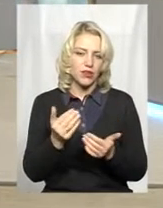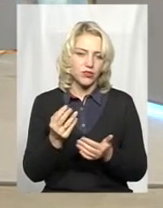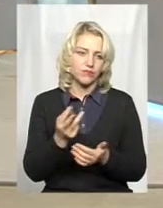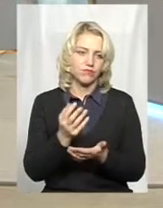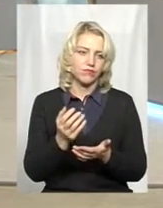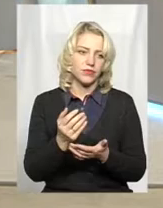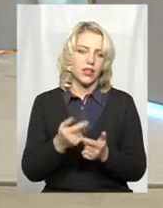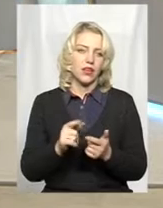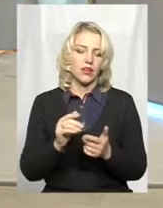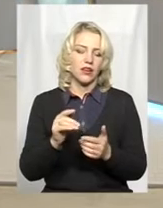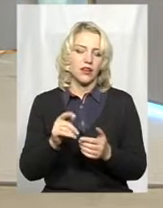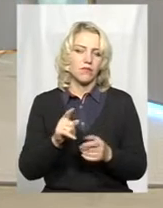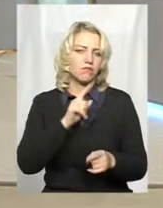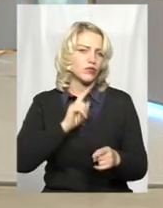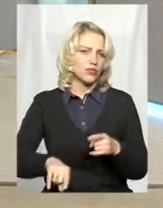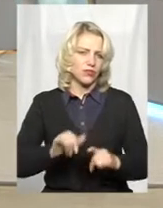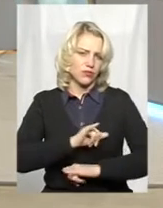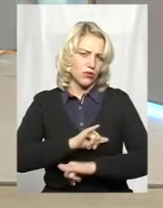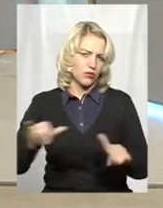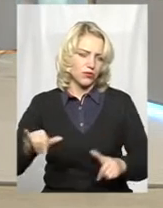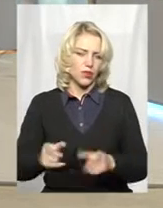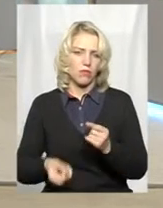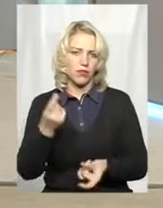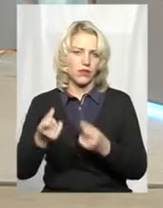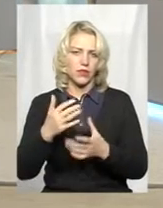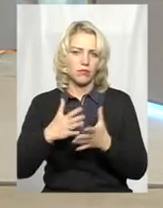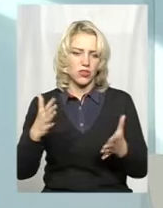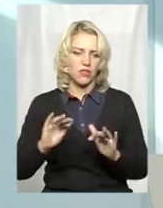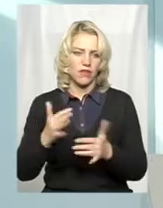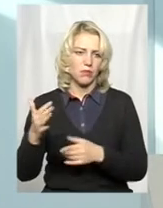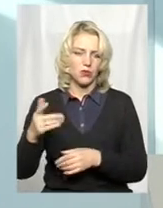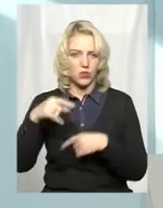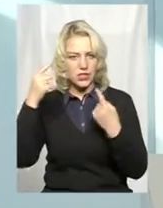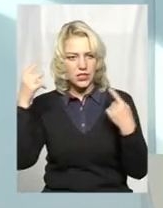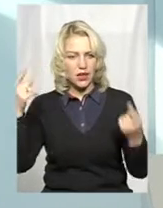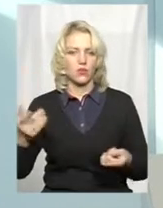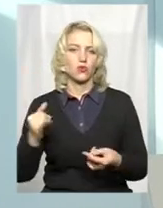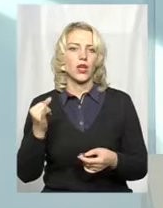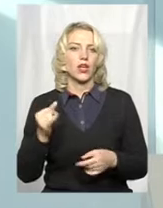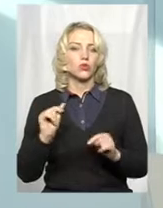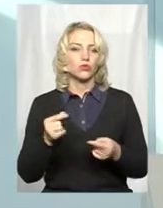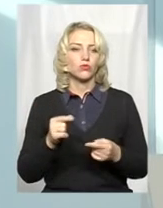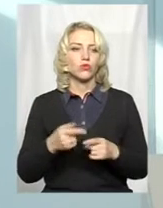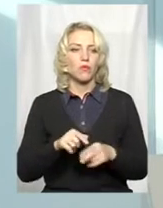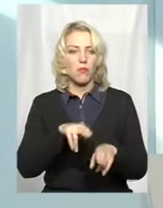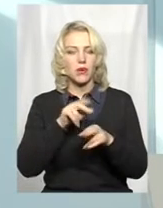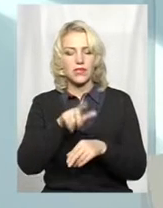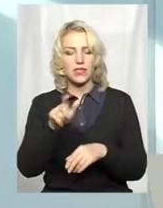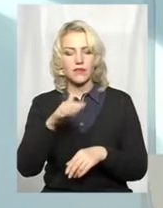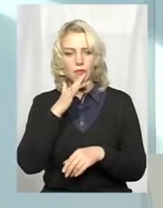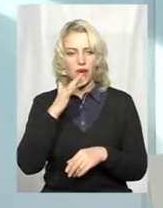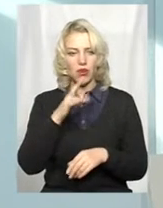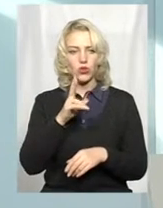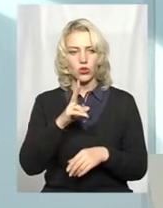рости її чисельність, появився, вже більше випадків появилась сказу, і тому навіть мисливці, багато